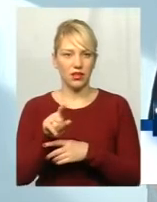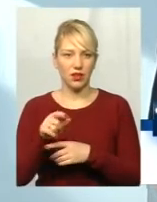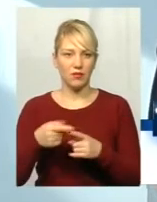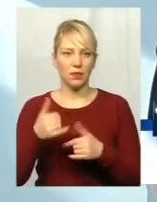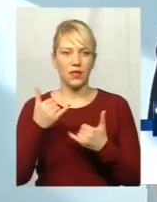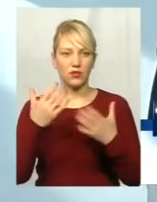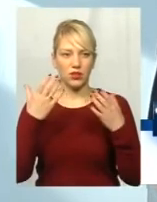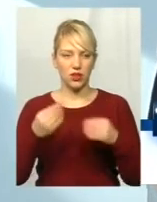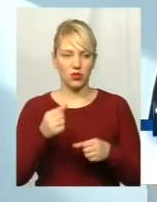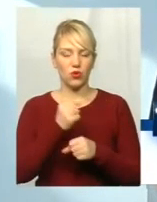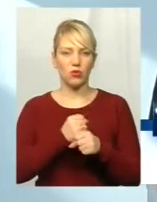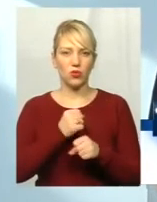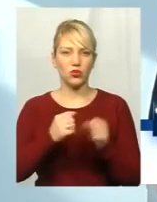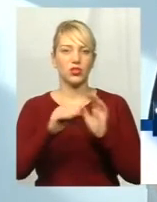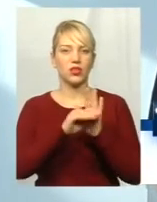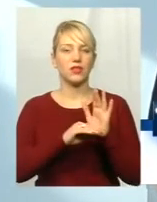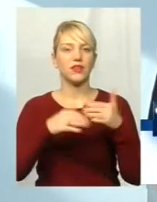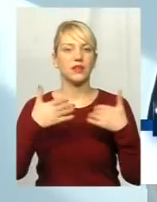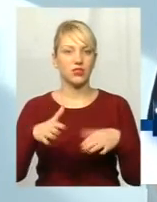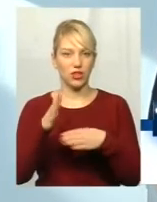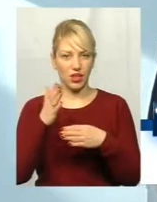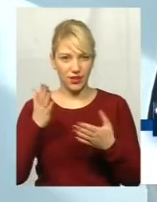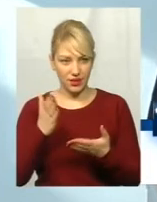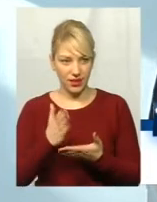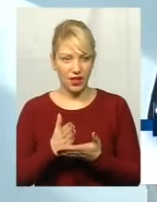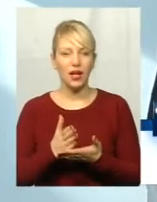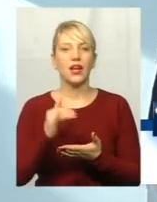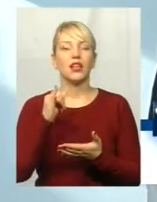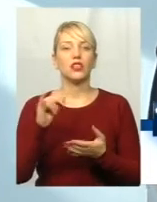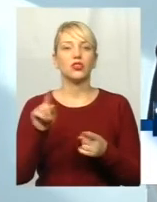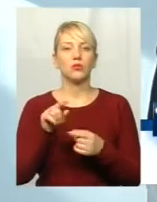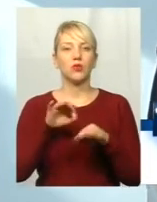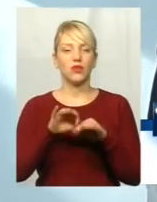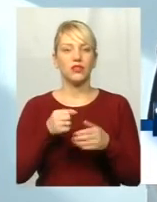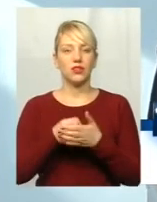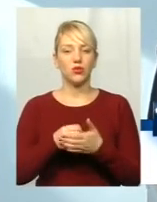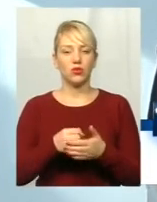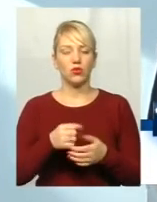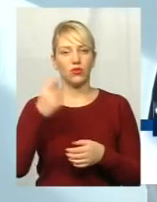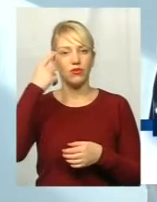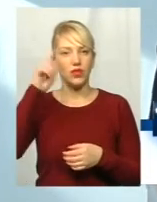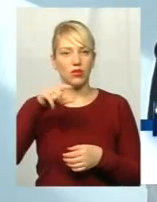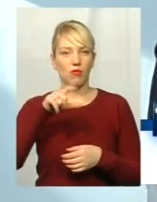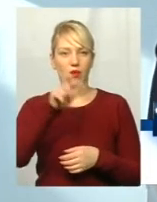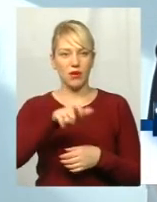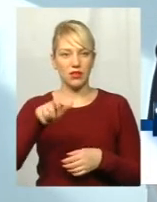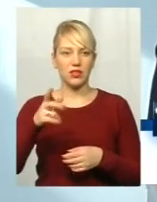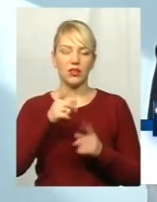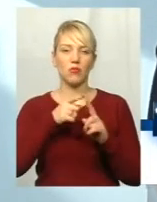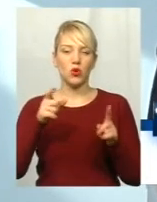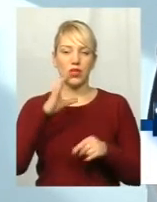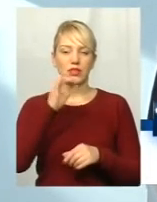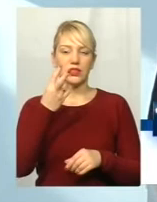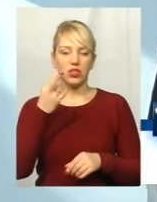робочі графіки, вони вже є. Проте, для того, щоб довести їх вже до відомого пасажирам, ще, я думаю, напротязі січня ми цю